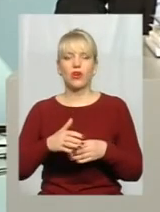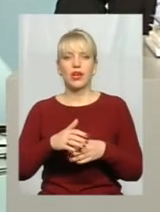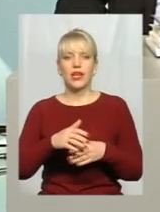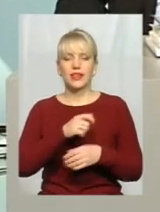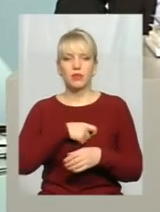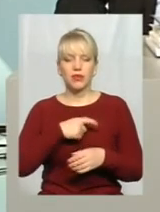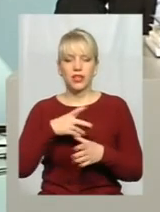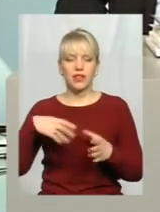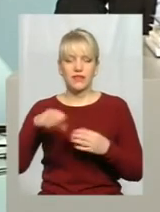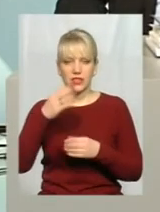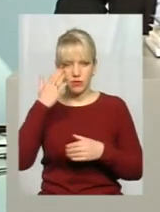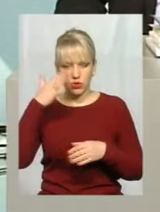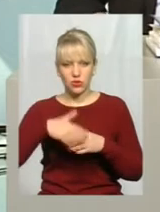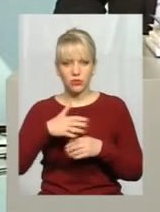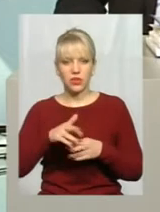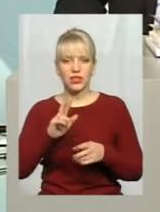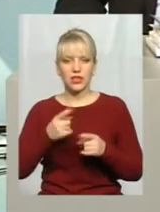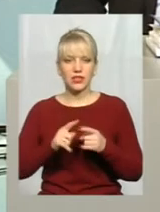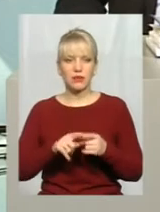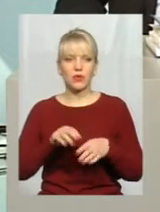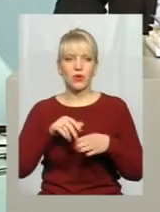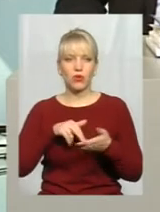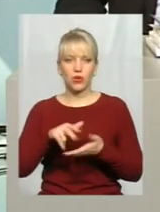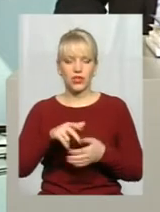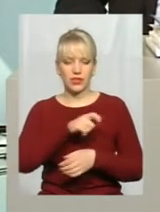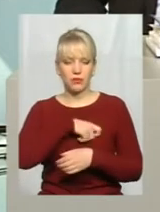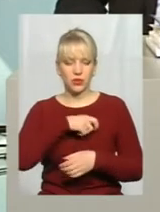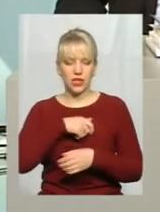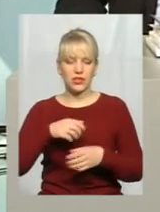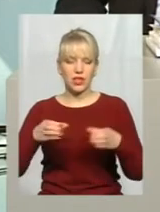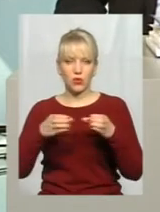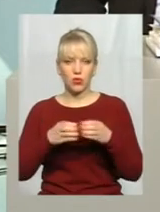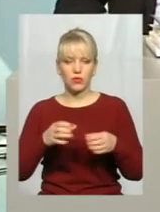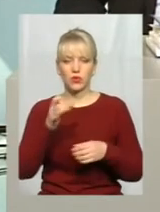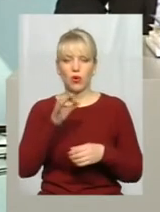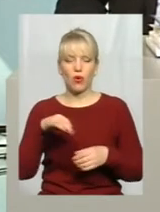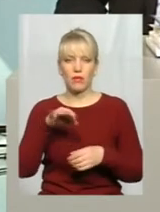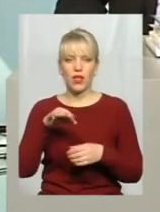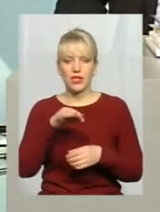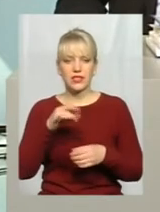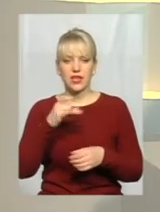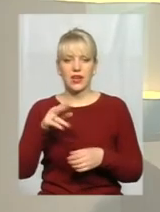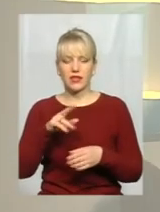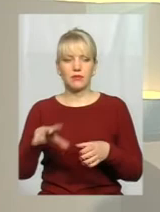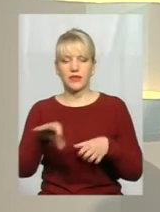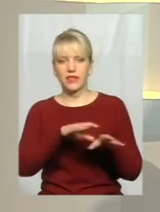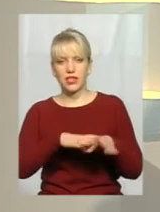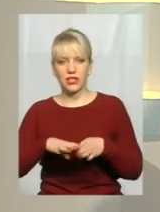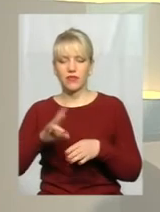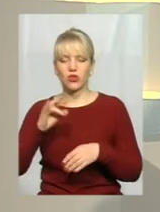розуміємо, яким чином проходили в депутатський корпус обласної ради, якими чинниками. Ми всі рівні тут. Але